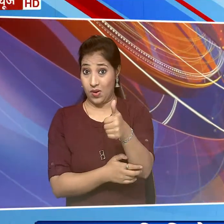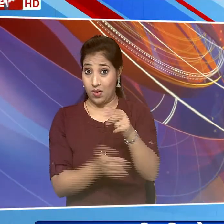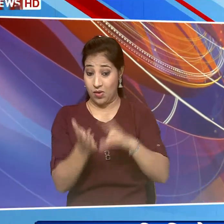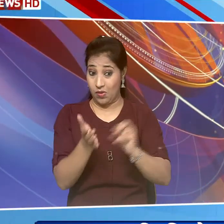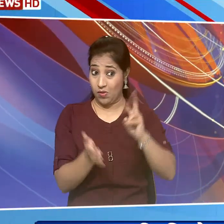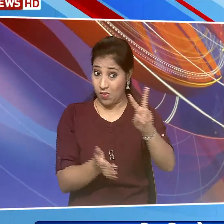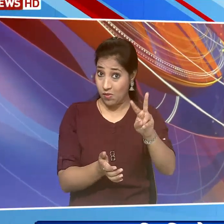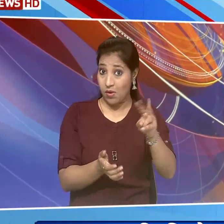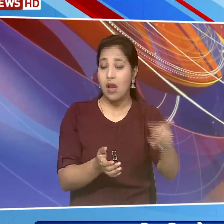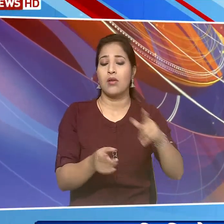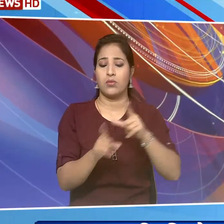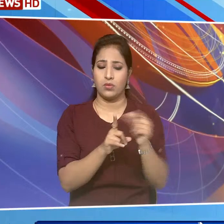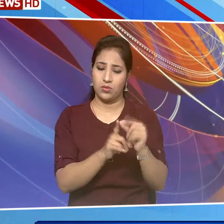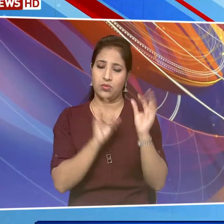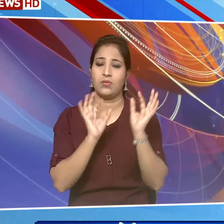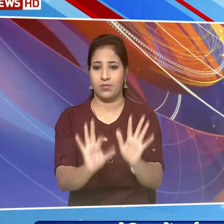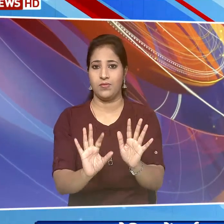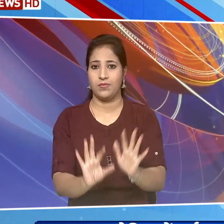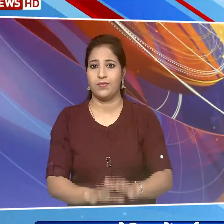कार्य दिवस होगा